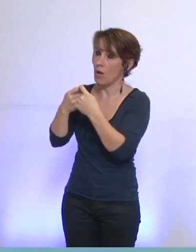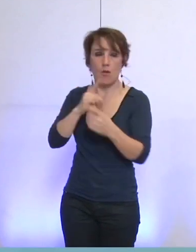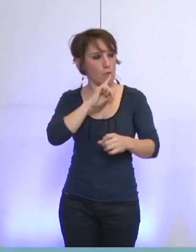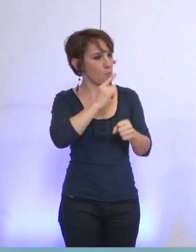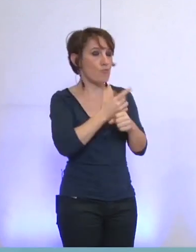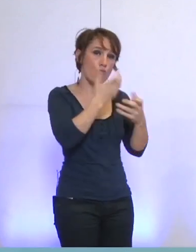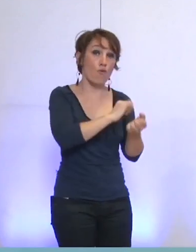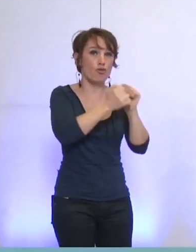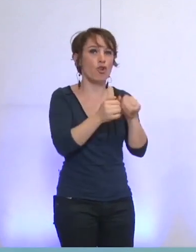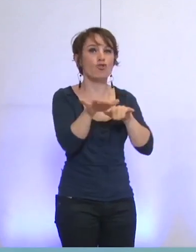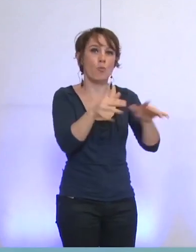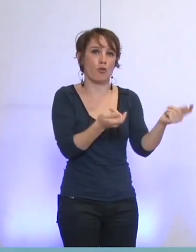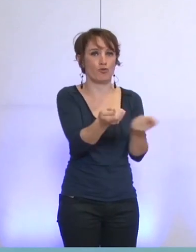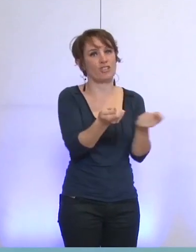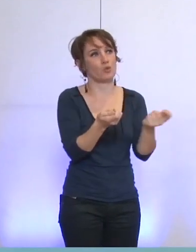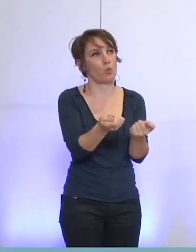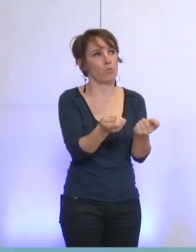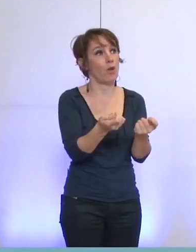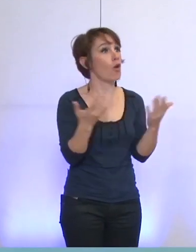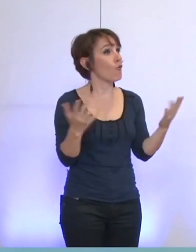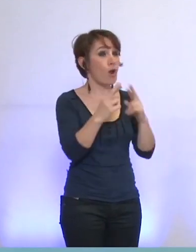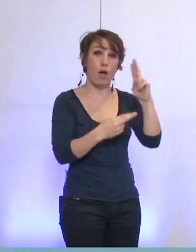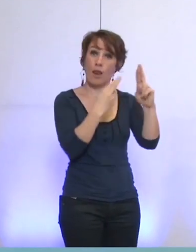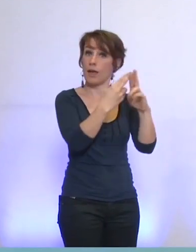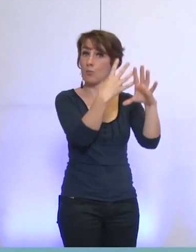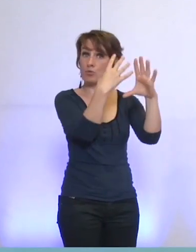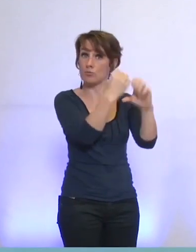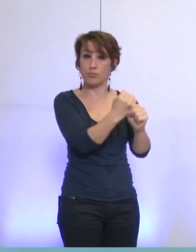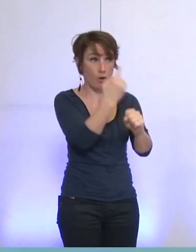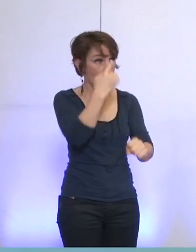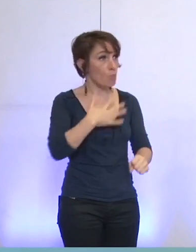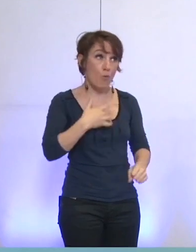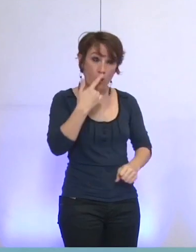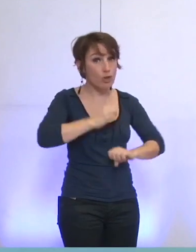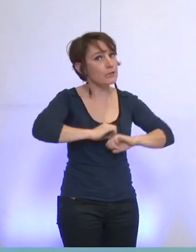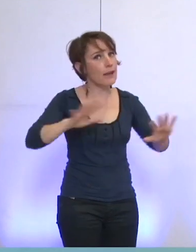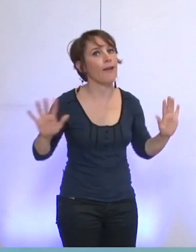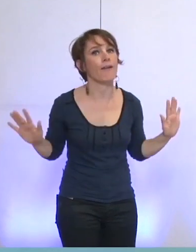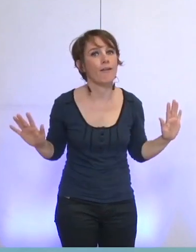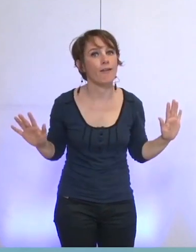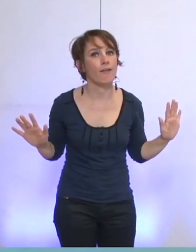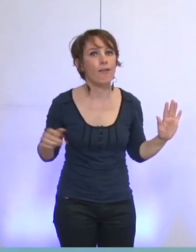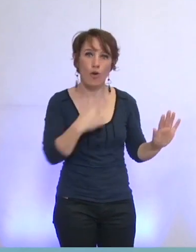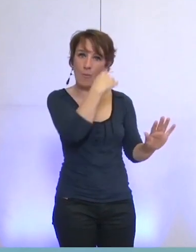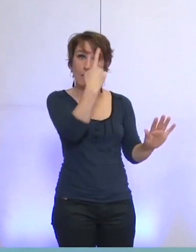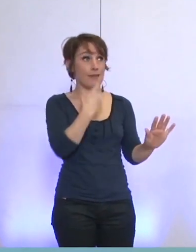Voilà ce que je tenais à dire en termes de réponse qui me semble relativement clair par rapport à la question